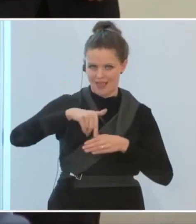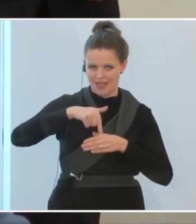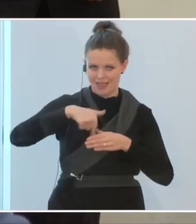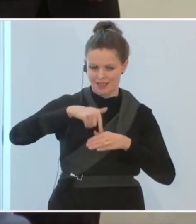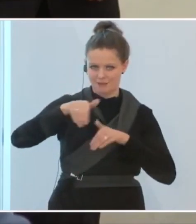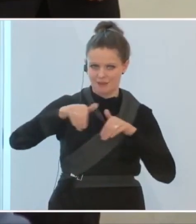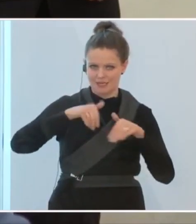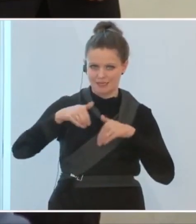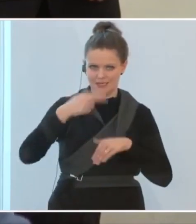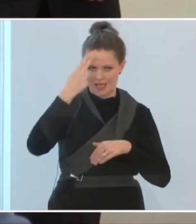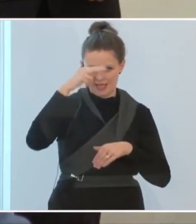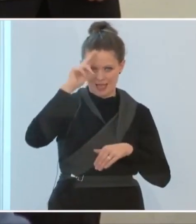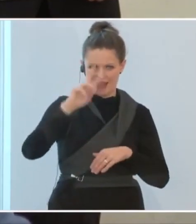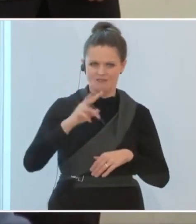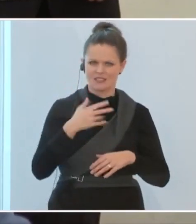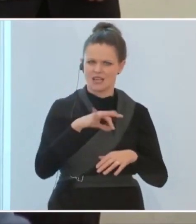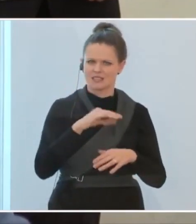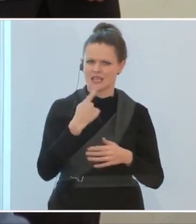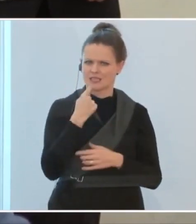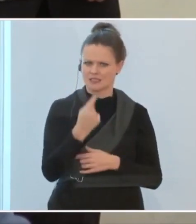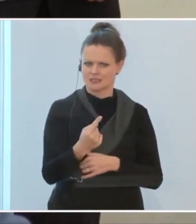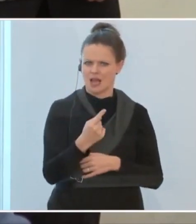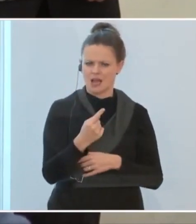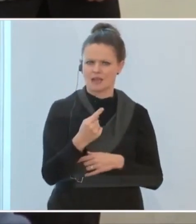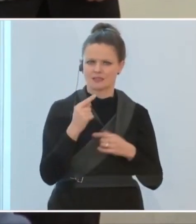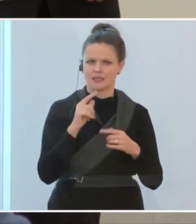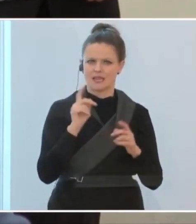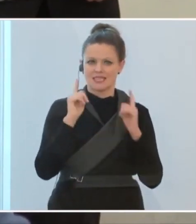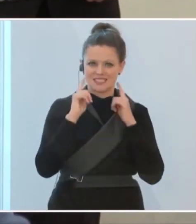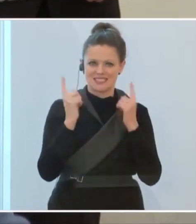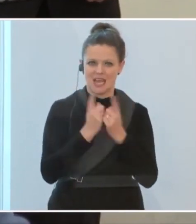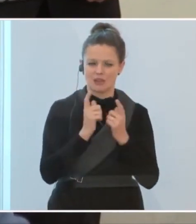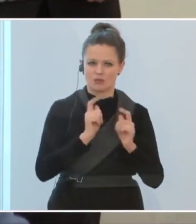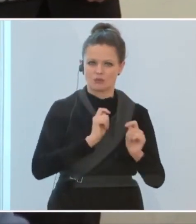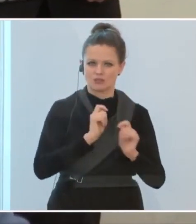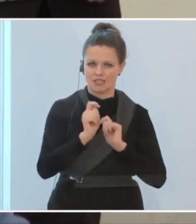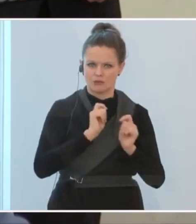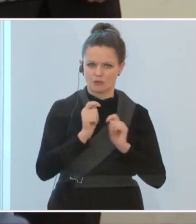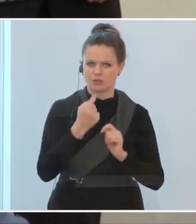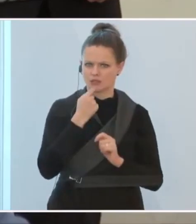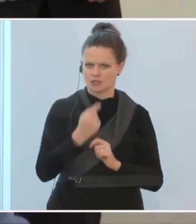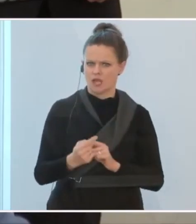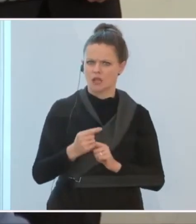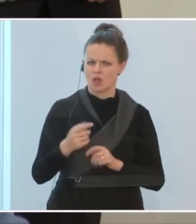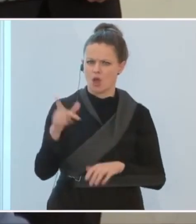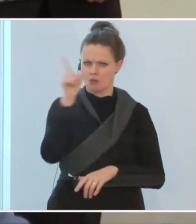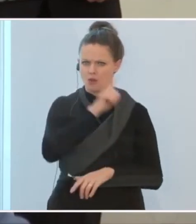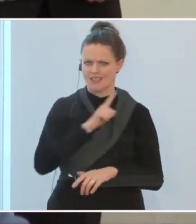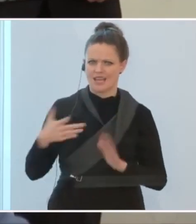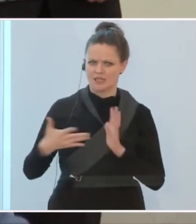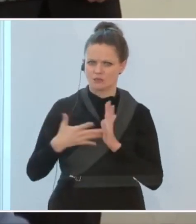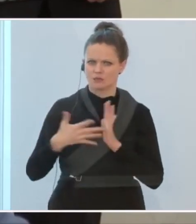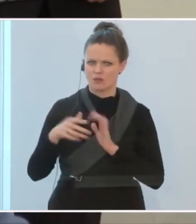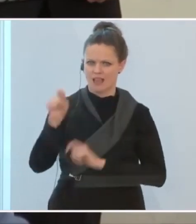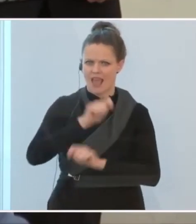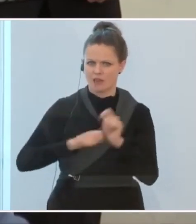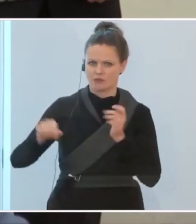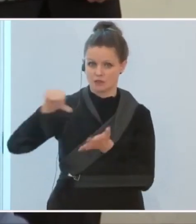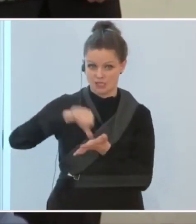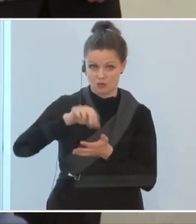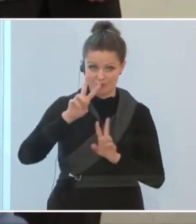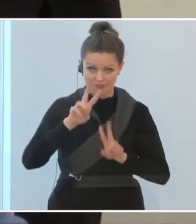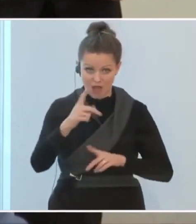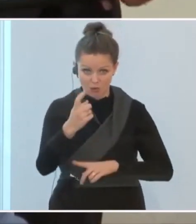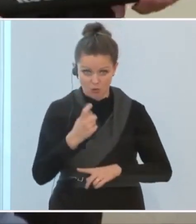Vizekanzler hat in einem Zeitungsinterview von Polizeikontrollen in Einkaufszentren gesprochen. Wird es die geben? Und wenn ja, wie werden die